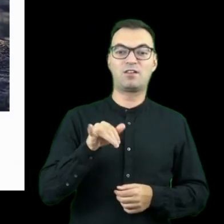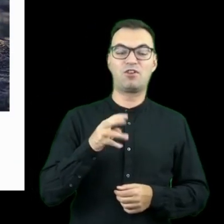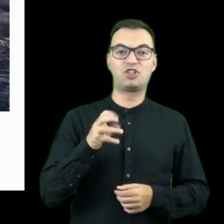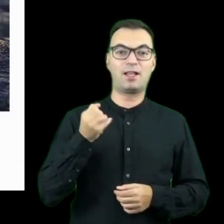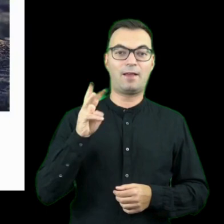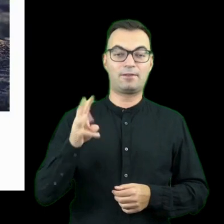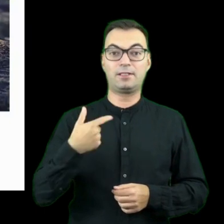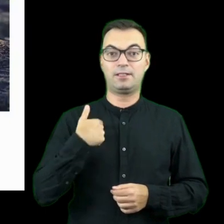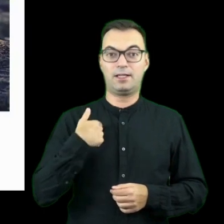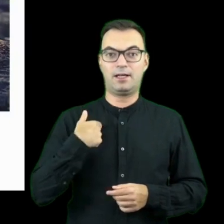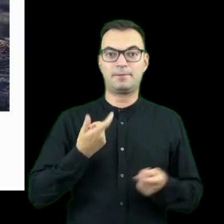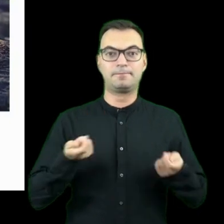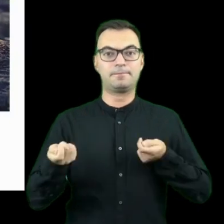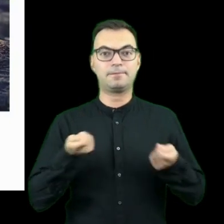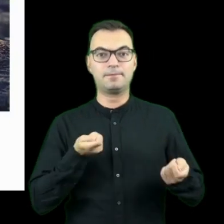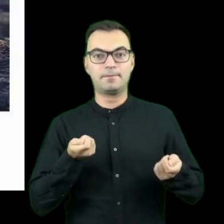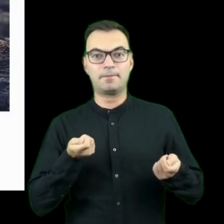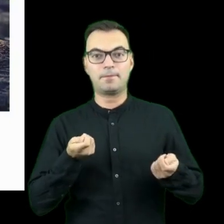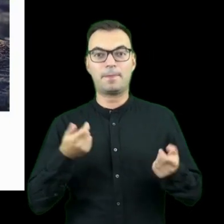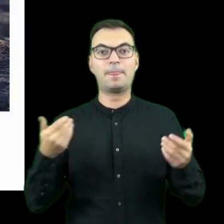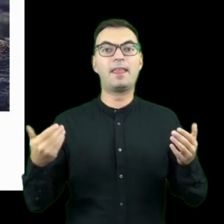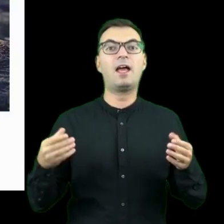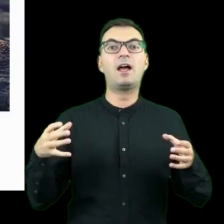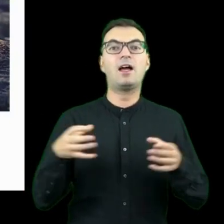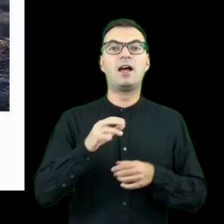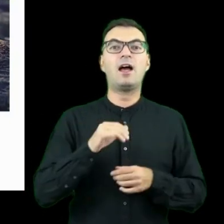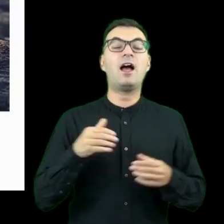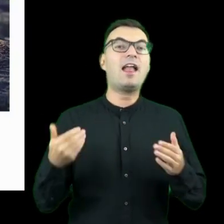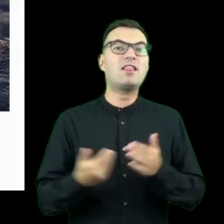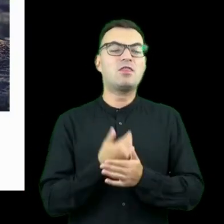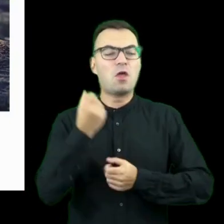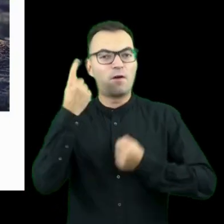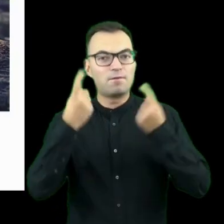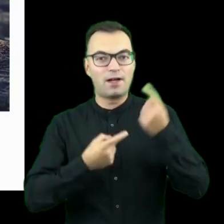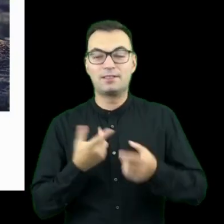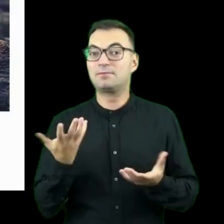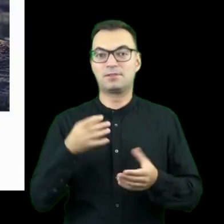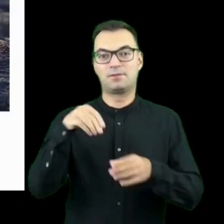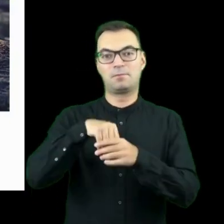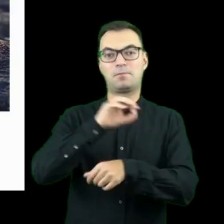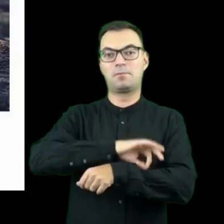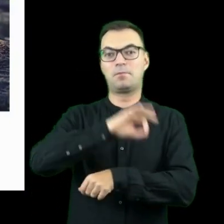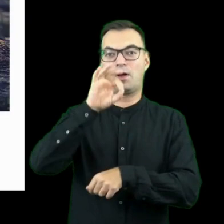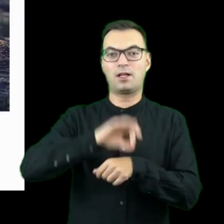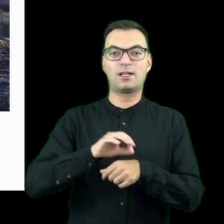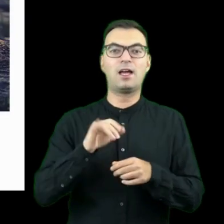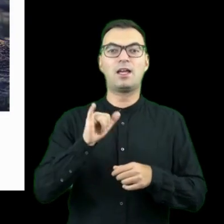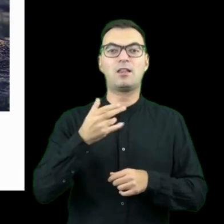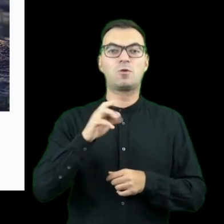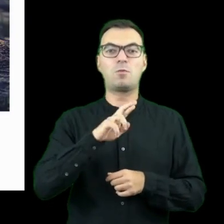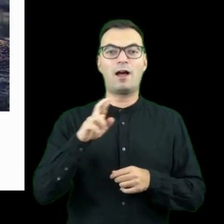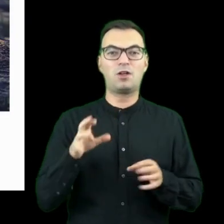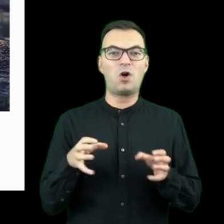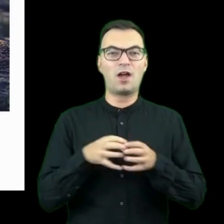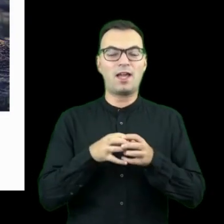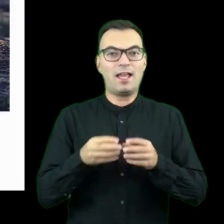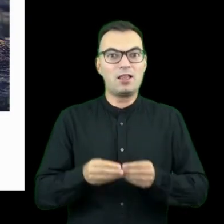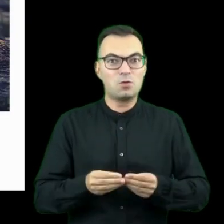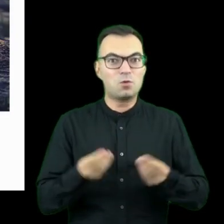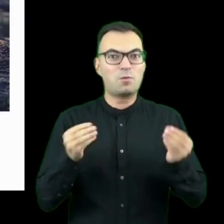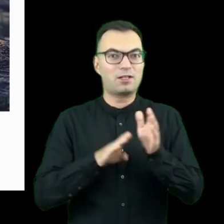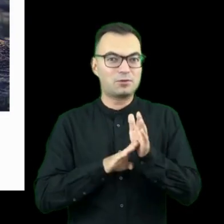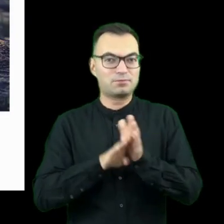i jestem animatorką innowacji w projekcie Inkubator Pomysłów 3, który jako